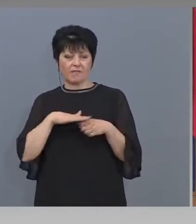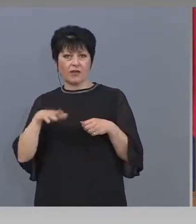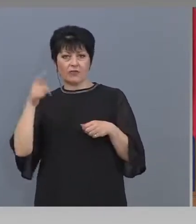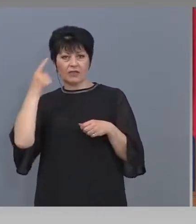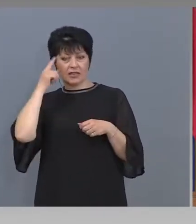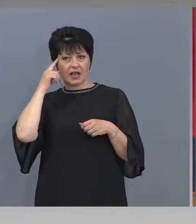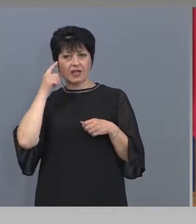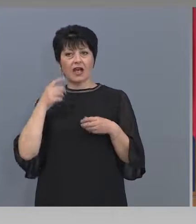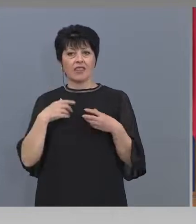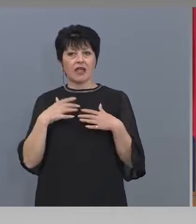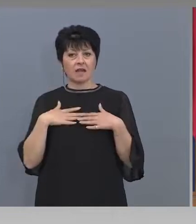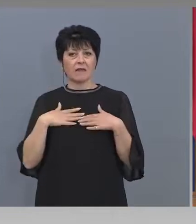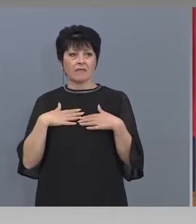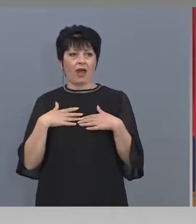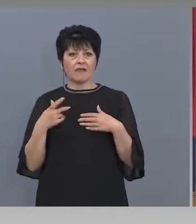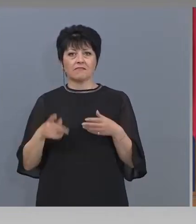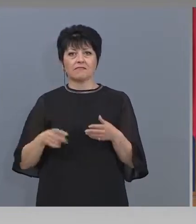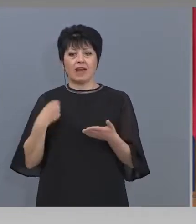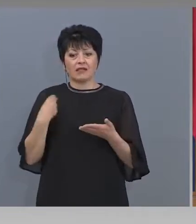заплатите на хората.